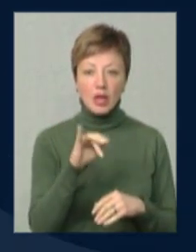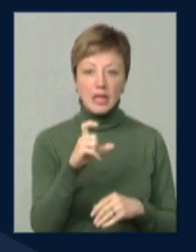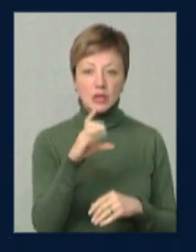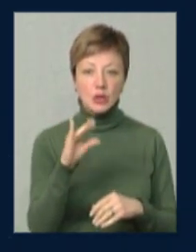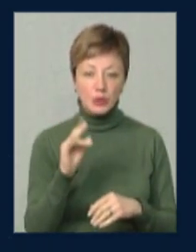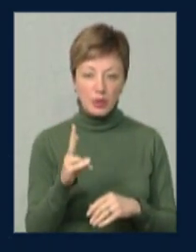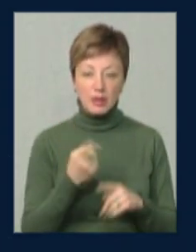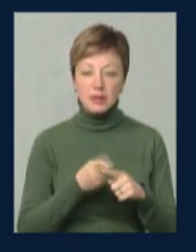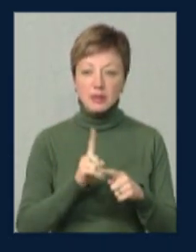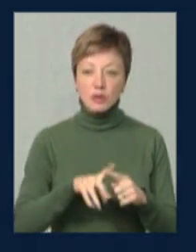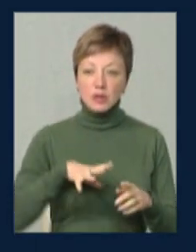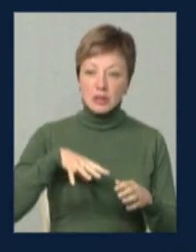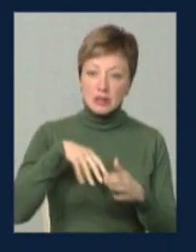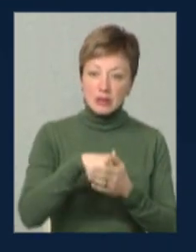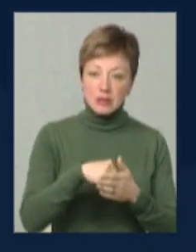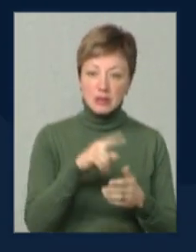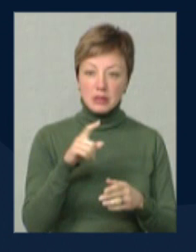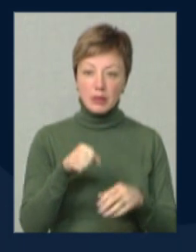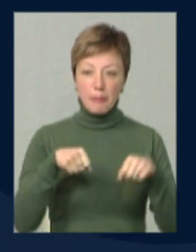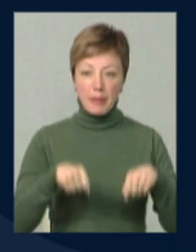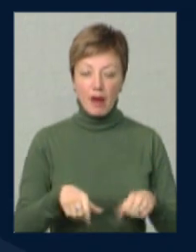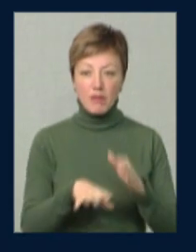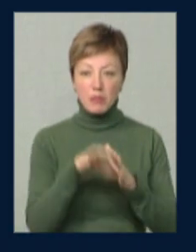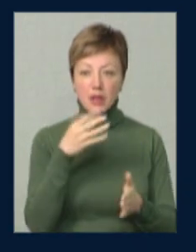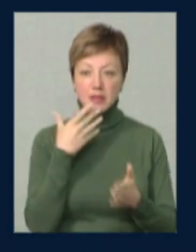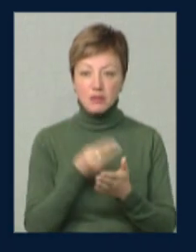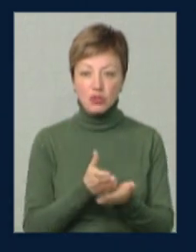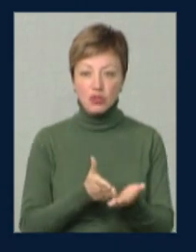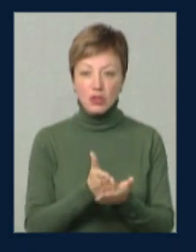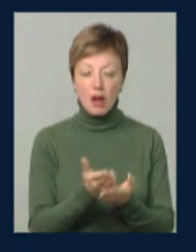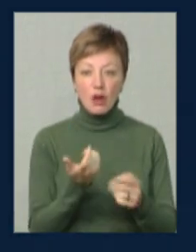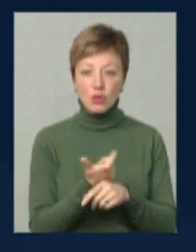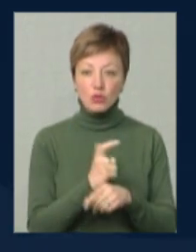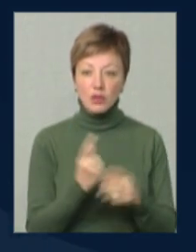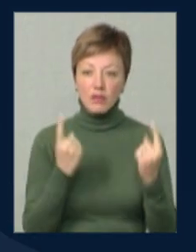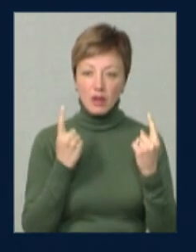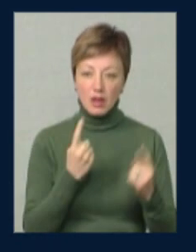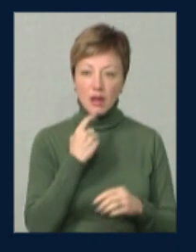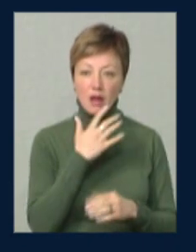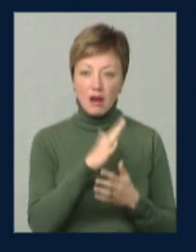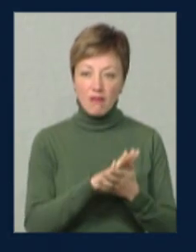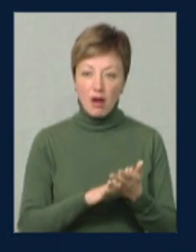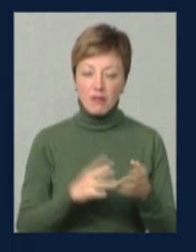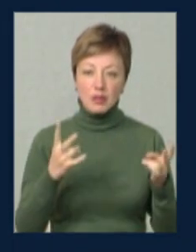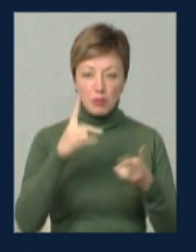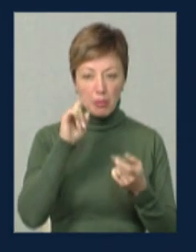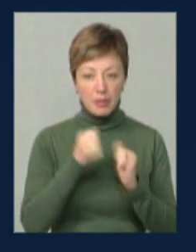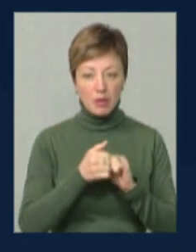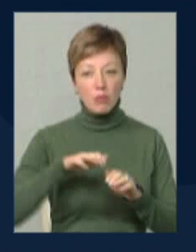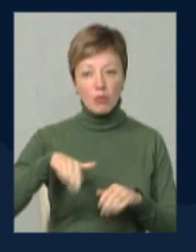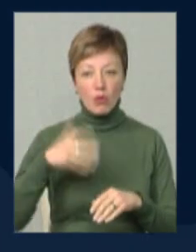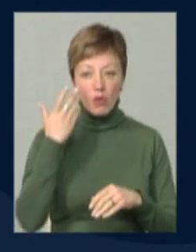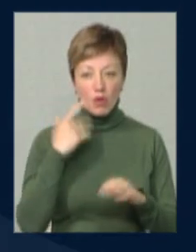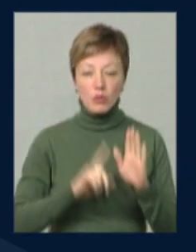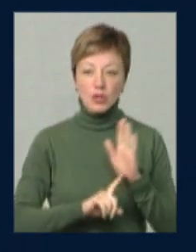дещо, та ціна, яку ми платимо за право вибирати свій шлях, дуже велика і кривава. Про це треба пам'ятати, але потім, коли